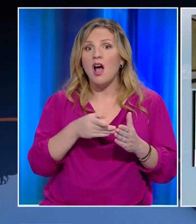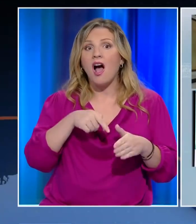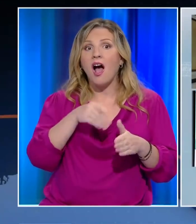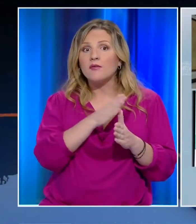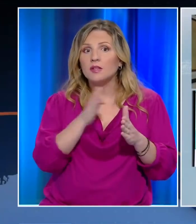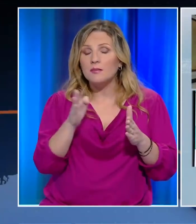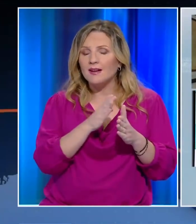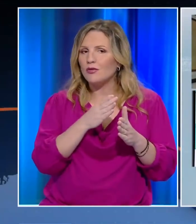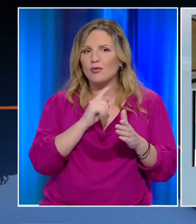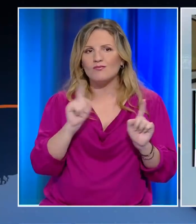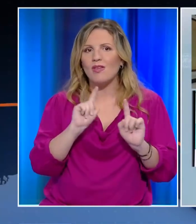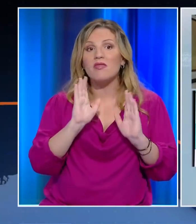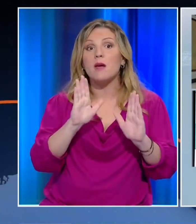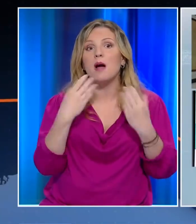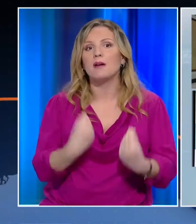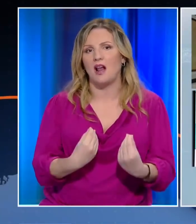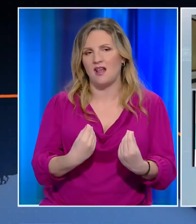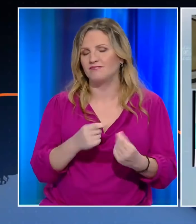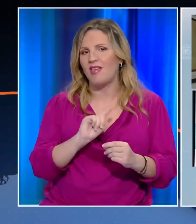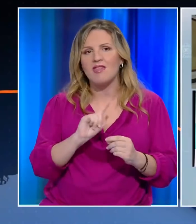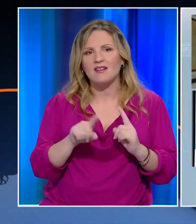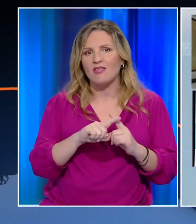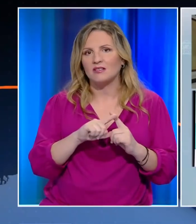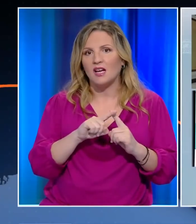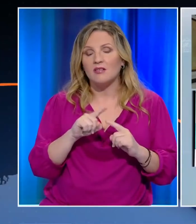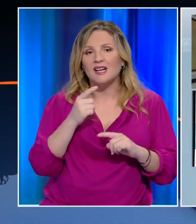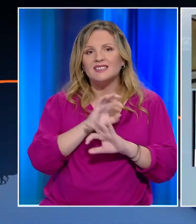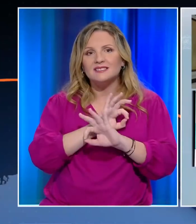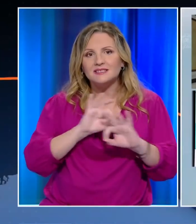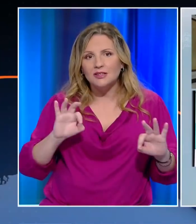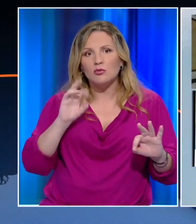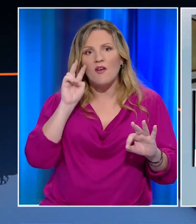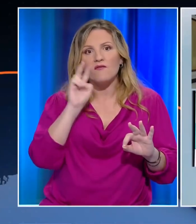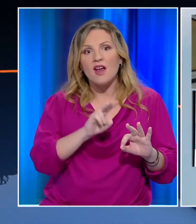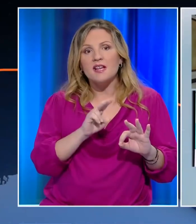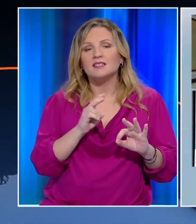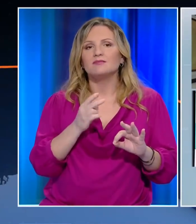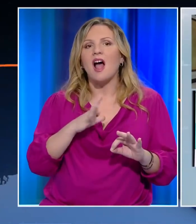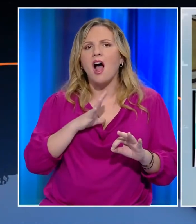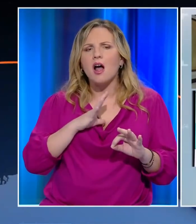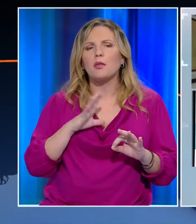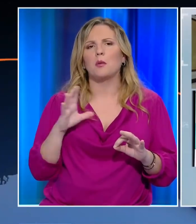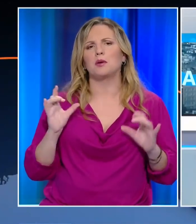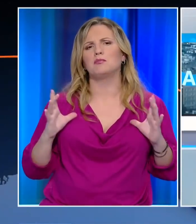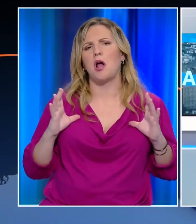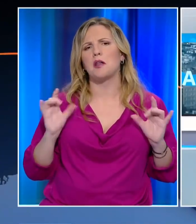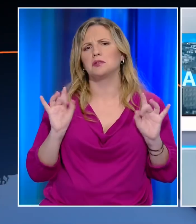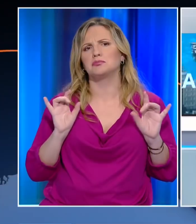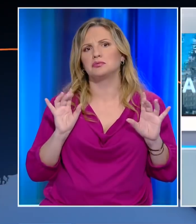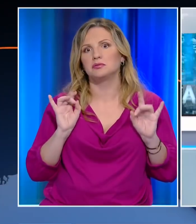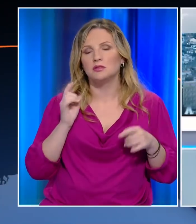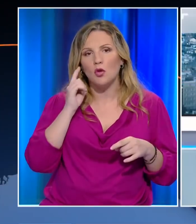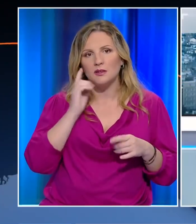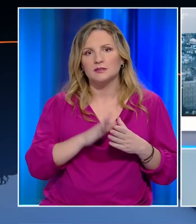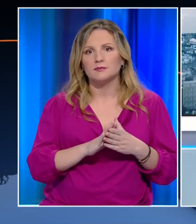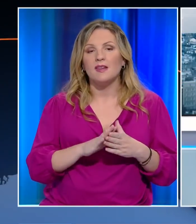έλεγε κανείς θετικά. Αυτό που φαίνεται σίγουρα είναι ότι υπάρχει μια χαλάρωση γενικότερα. Μιλώντας το